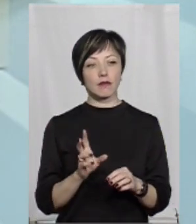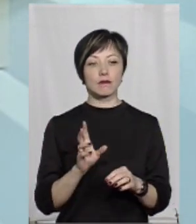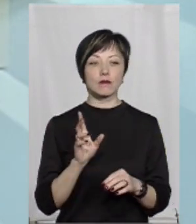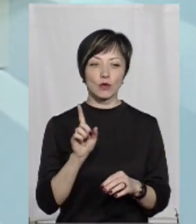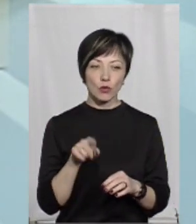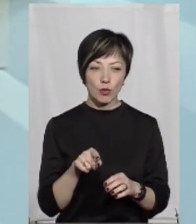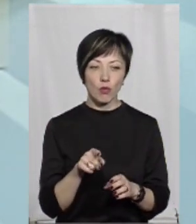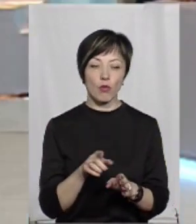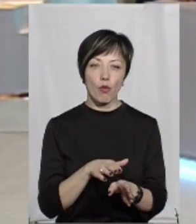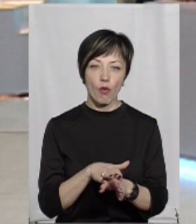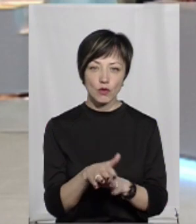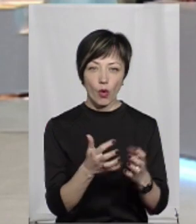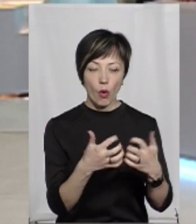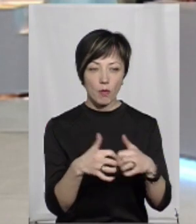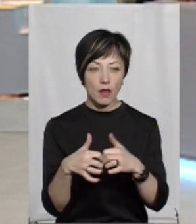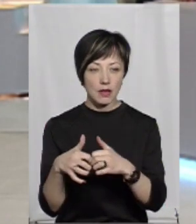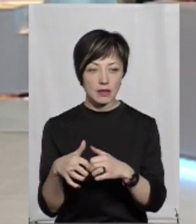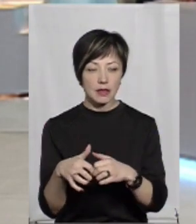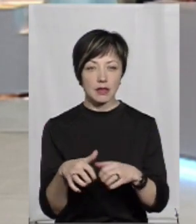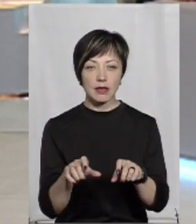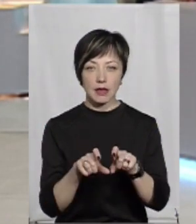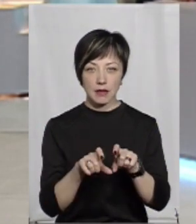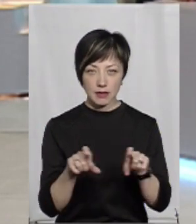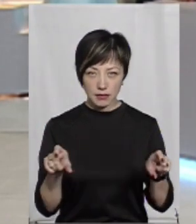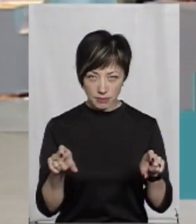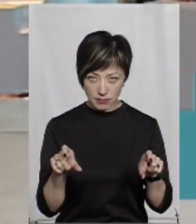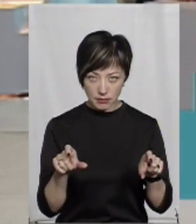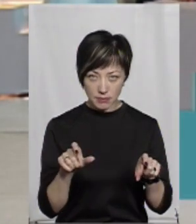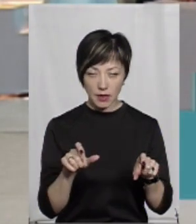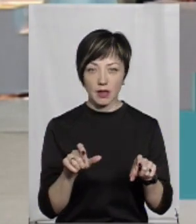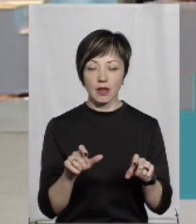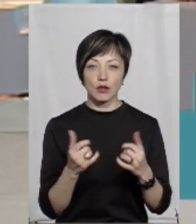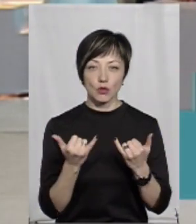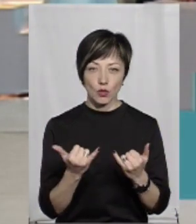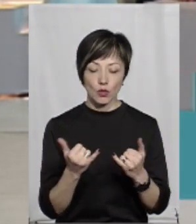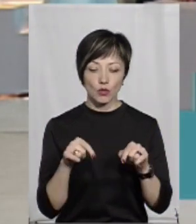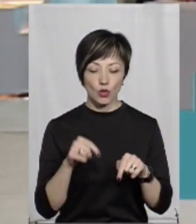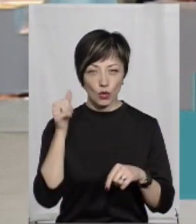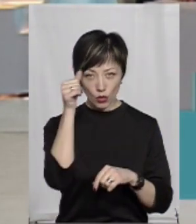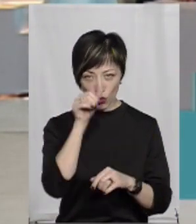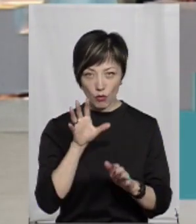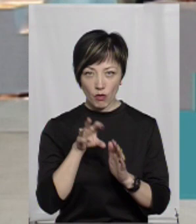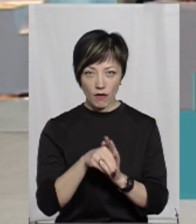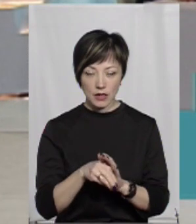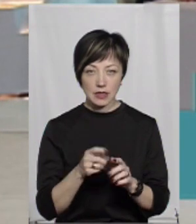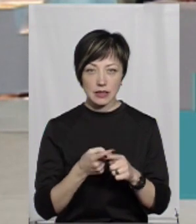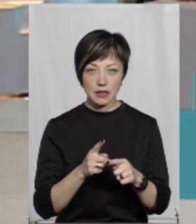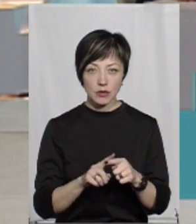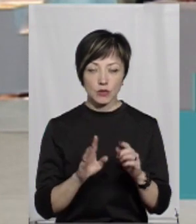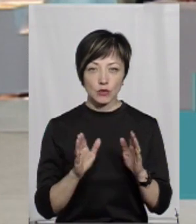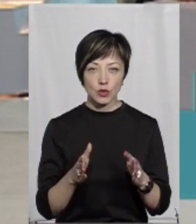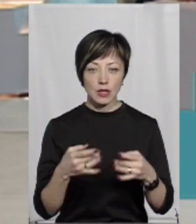повністю обладнання для амбулаторій загальної практики сімейної медицини. Цього року буде провадження на цих же амбулаторій